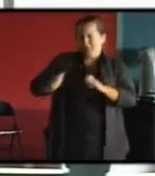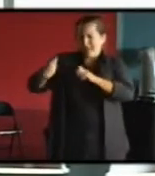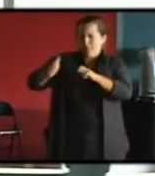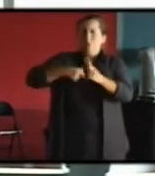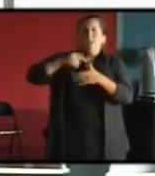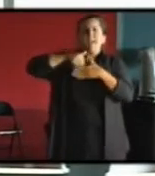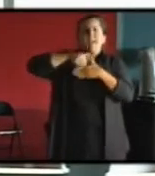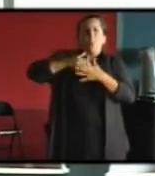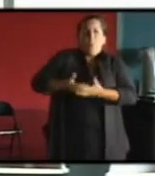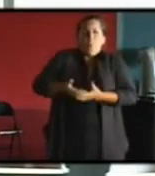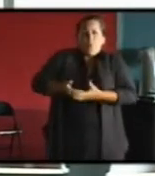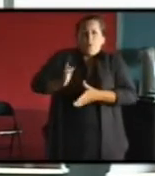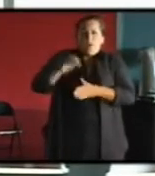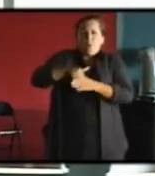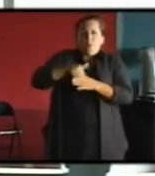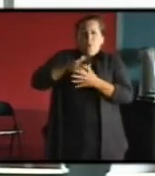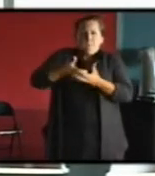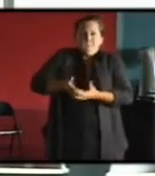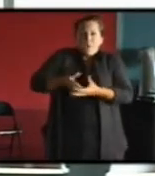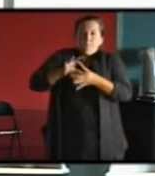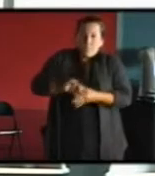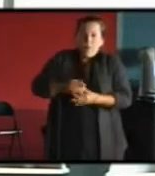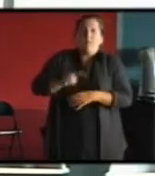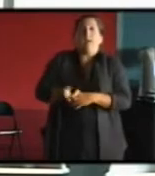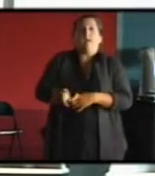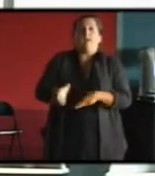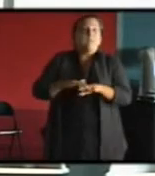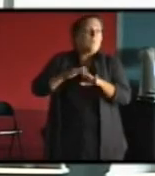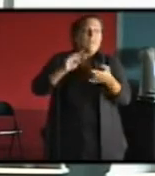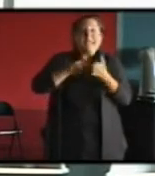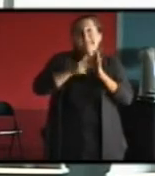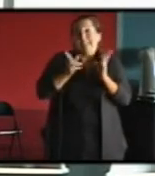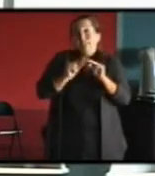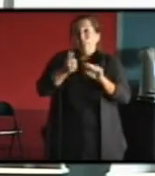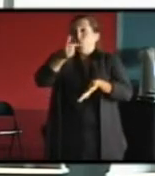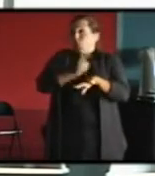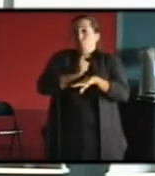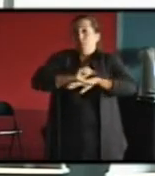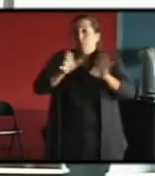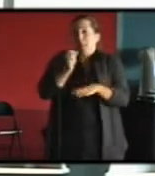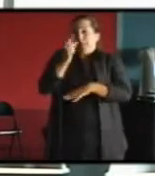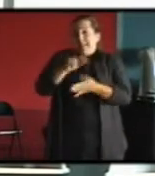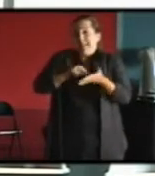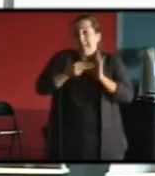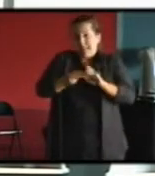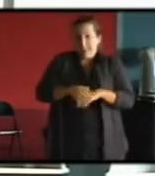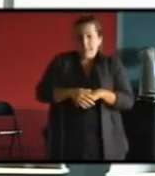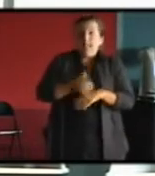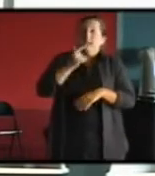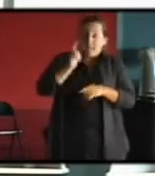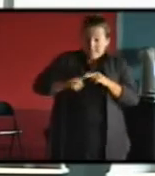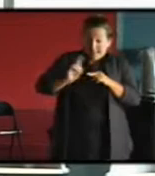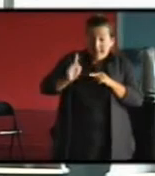dans des matériaux lourds qui ont une inertie très importante. Alors, je vais faire juste de la technique pendant une seconde. C'est que ce n donc pas le